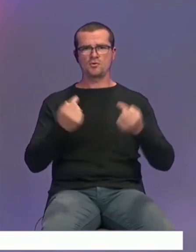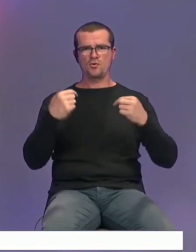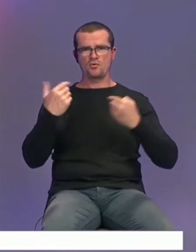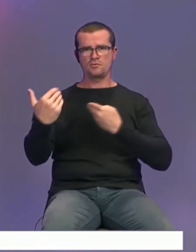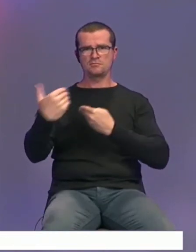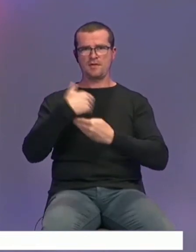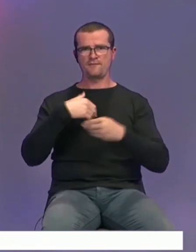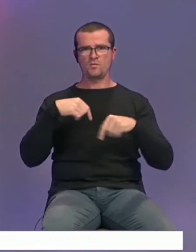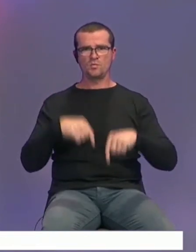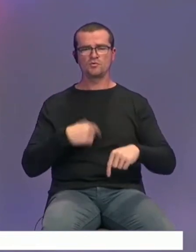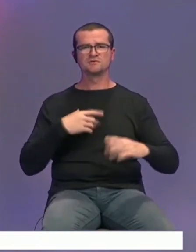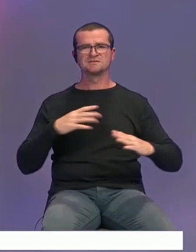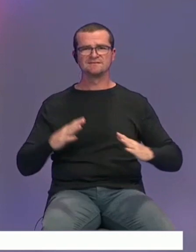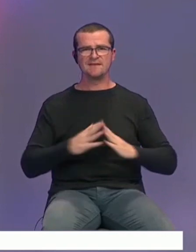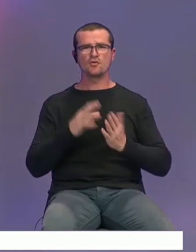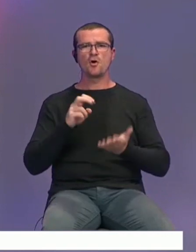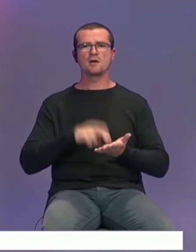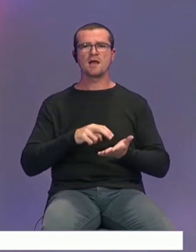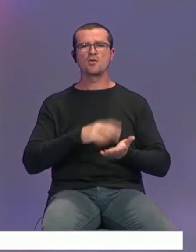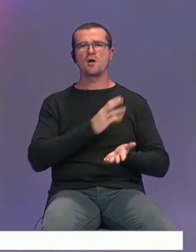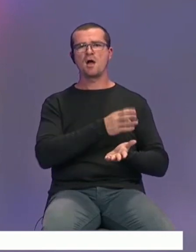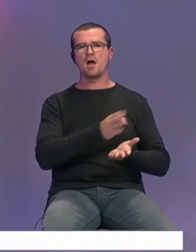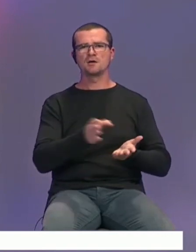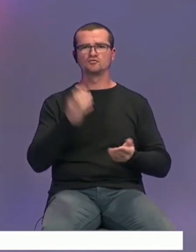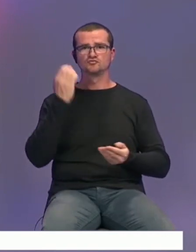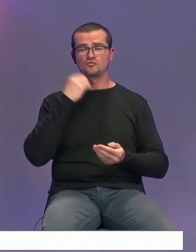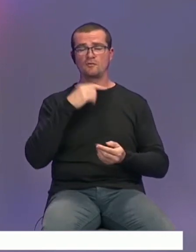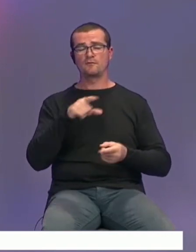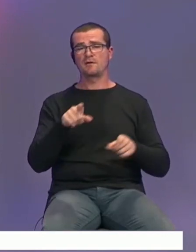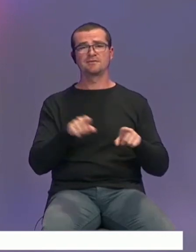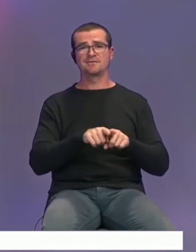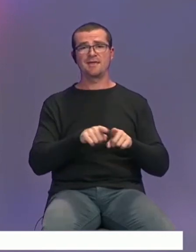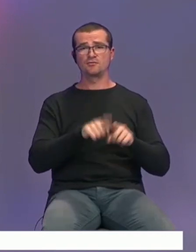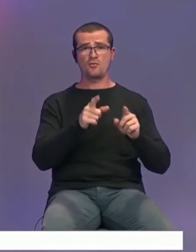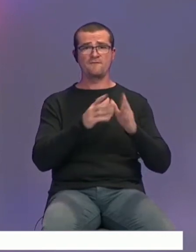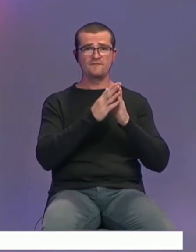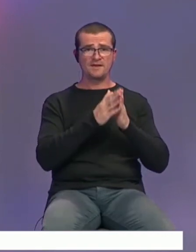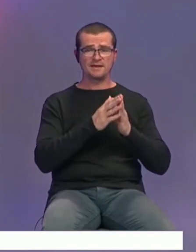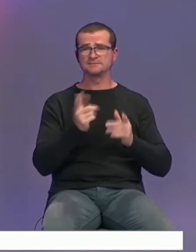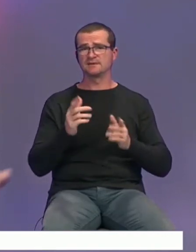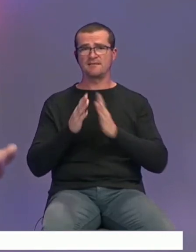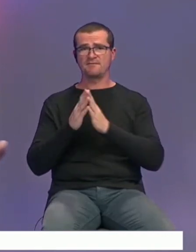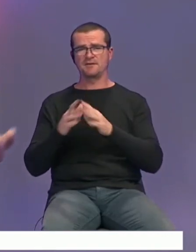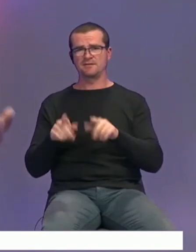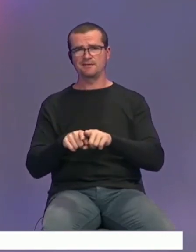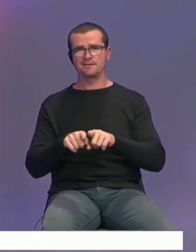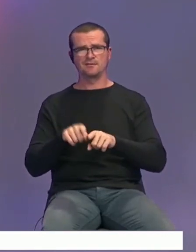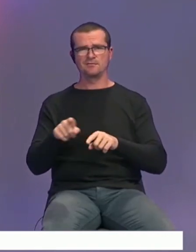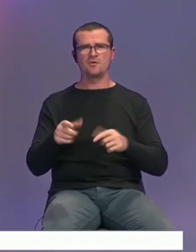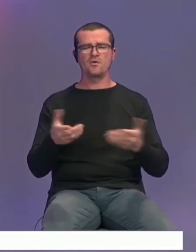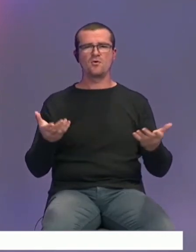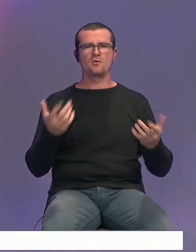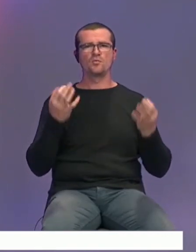tak to je, myslím, sviatok a radosť pre každého jedného občana. Či je to veriaci alebo neveriaci, to je úžasná vec. myslím, sviatko.